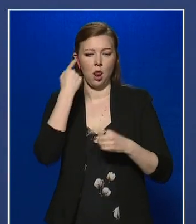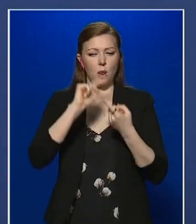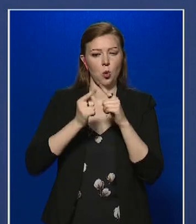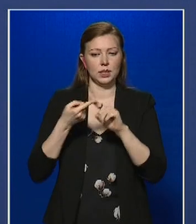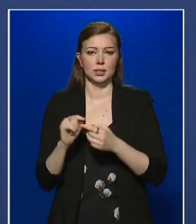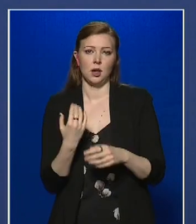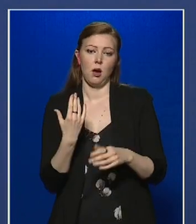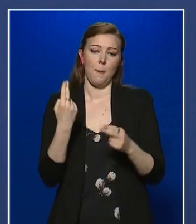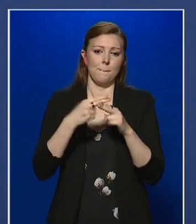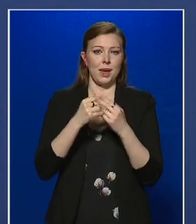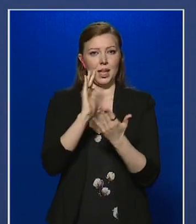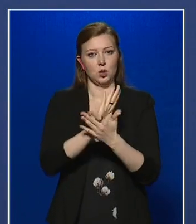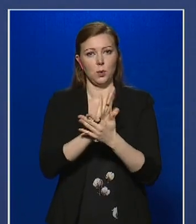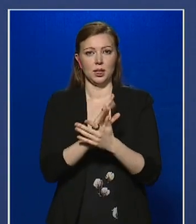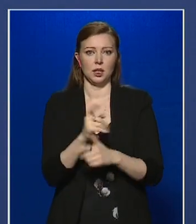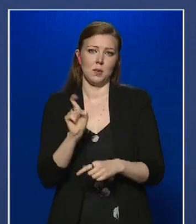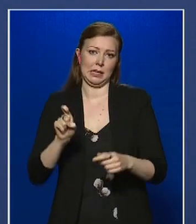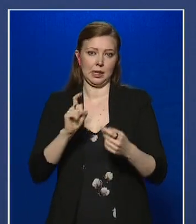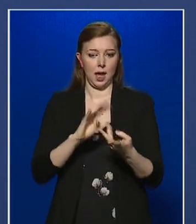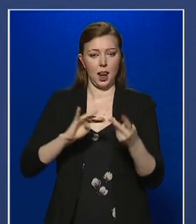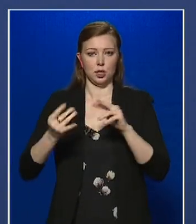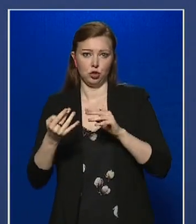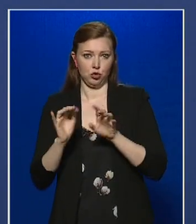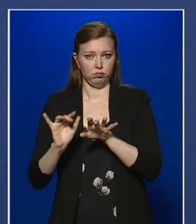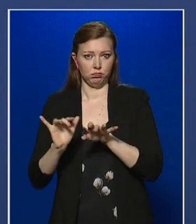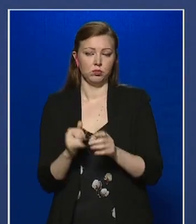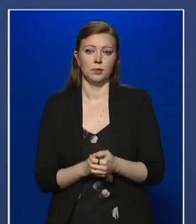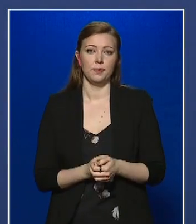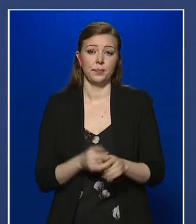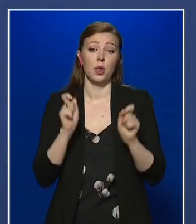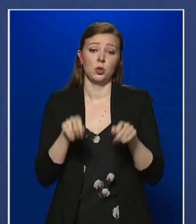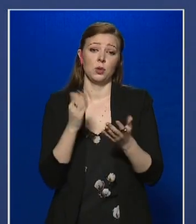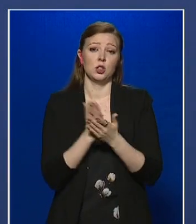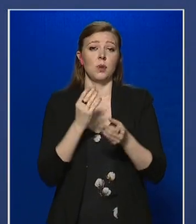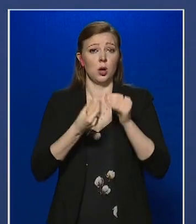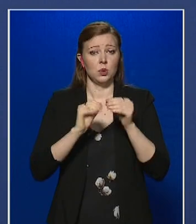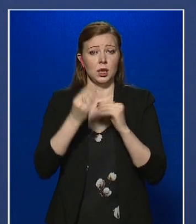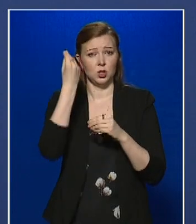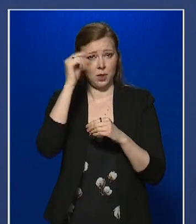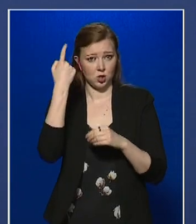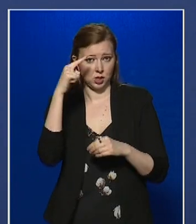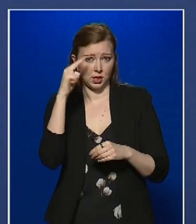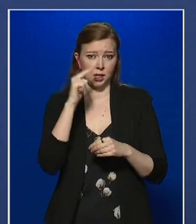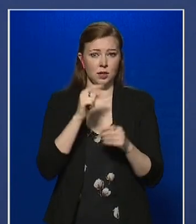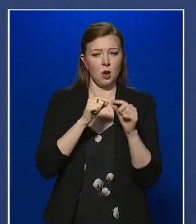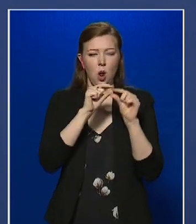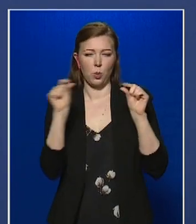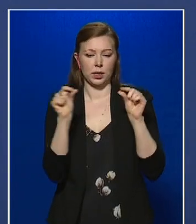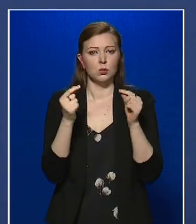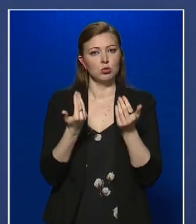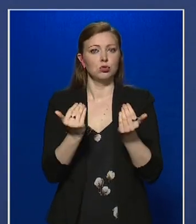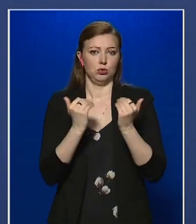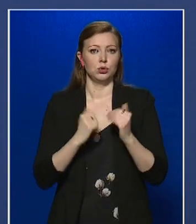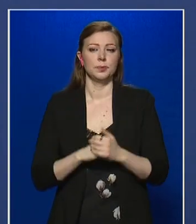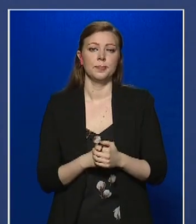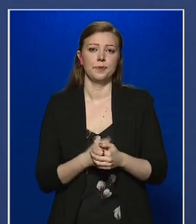dokumentációnkban is átálltunk a digitális működésre. Döntéseinket ma már üzleti és mesterséges intelligencia algoritmusok támogatják.